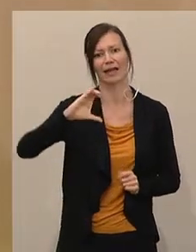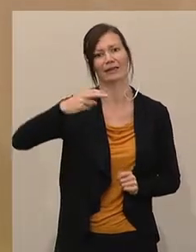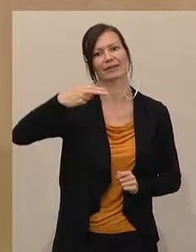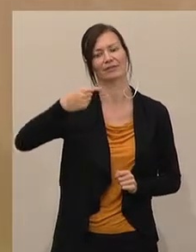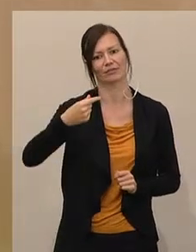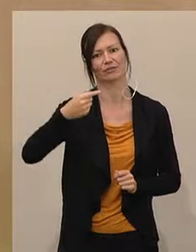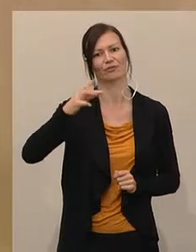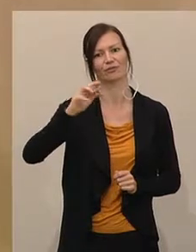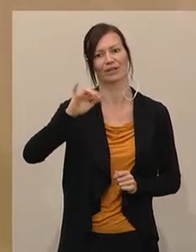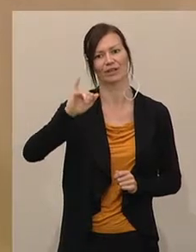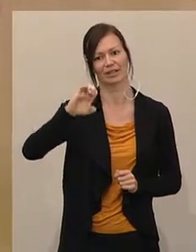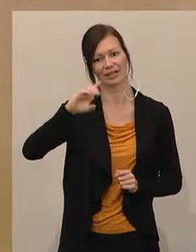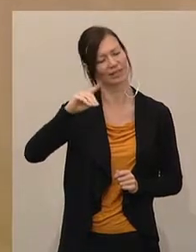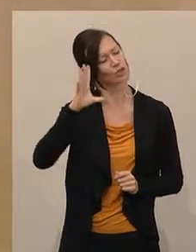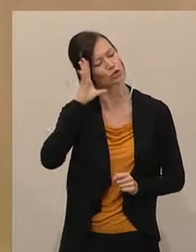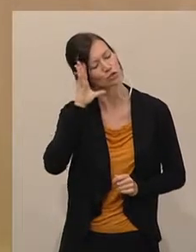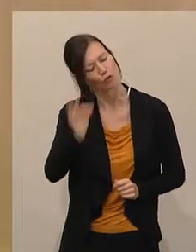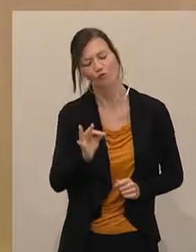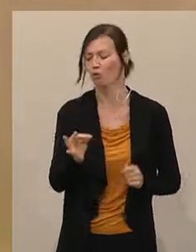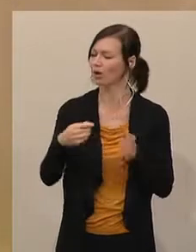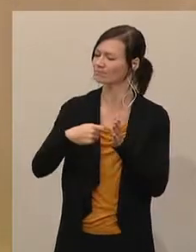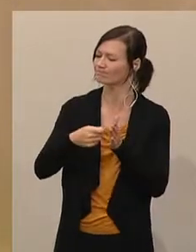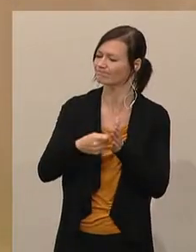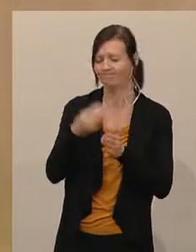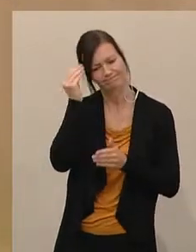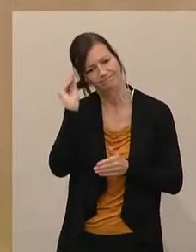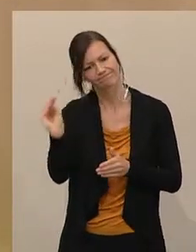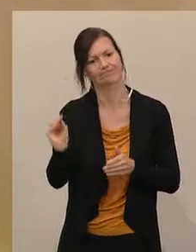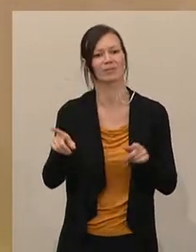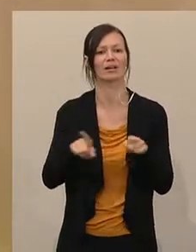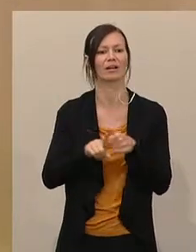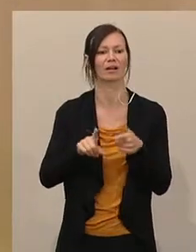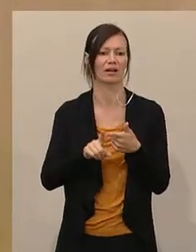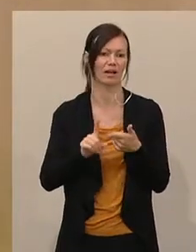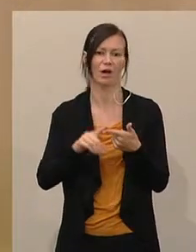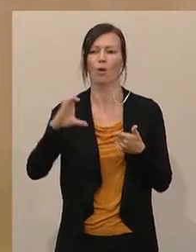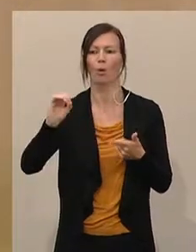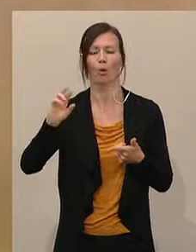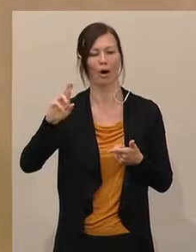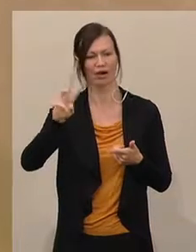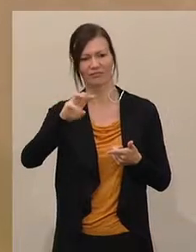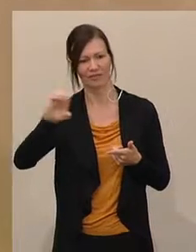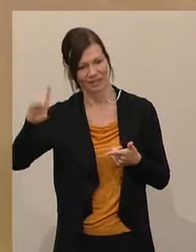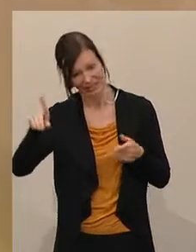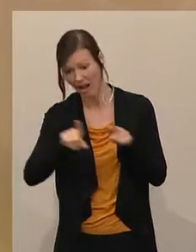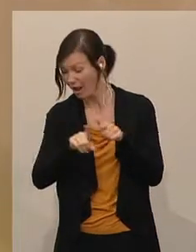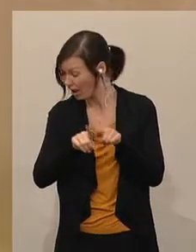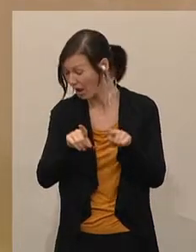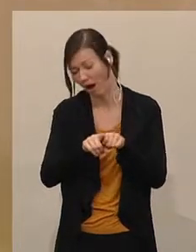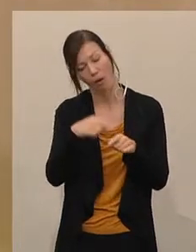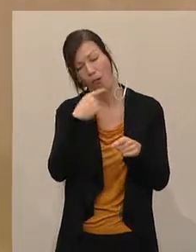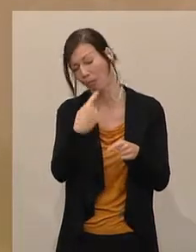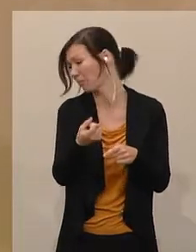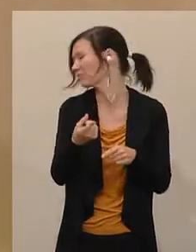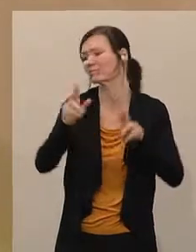gemacht hat, zum Fall Korbin, der Abgeordnete Trotz der richtigstellende Aussendungen gemacht hat und dass Sie es nicht mitbekommen haben, Herr Abgeordneter, ist Ihr